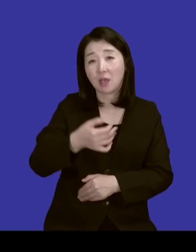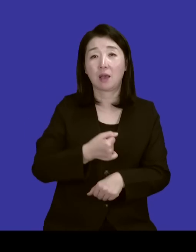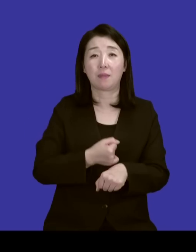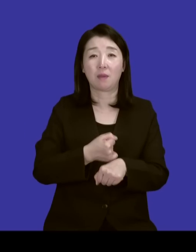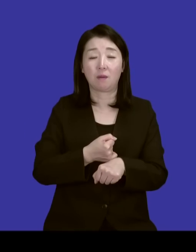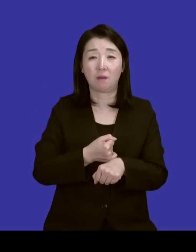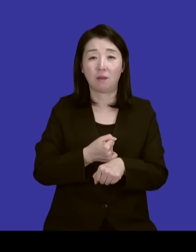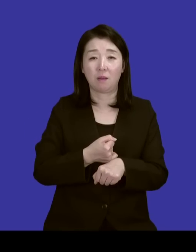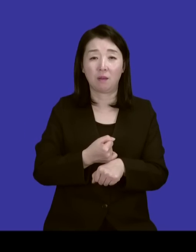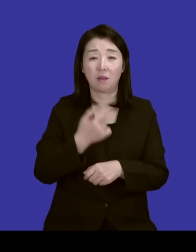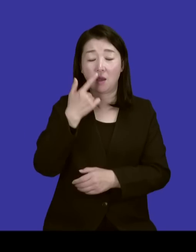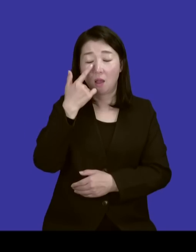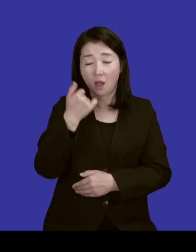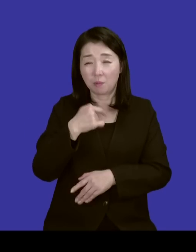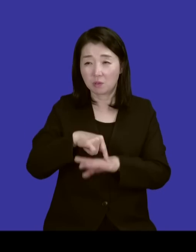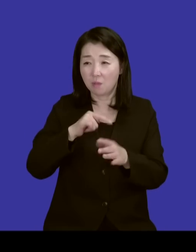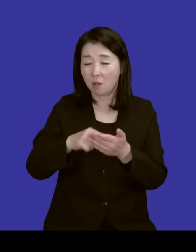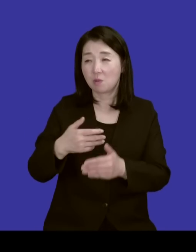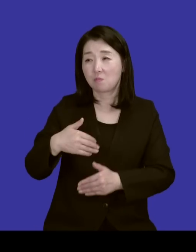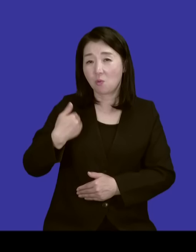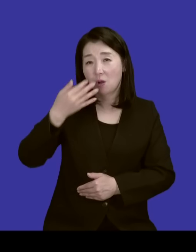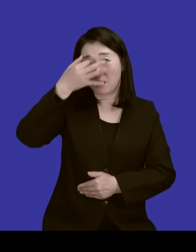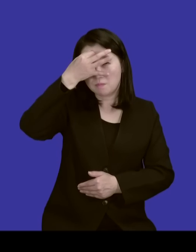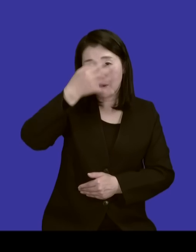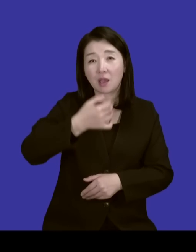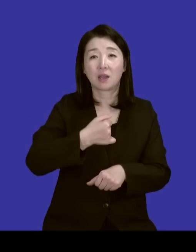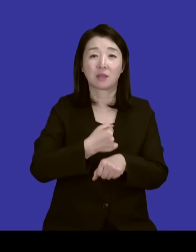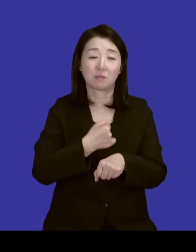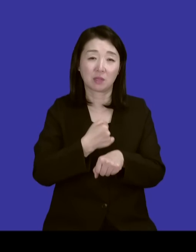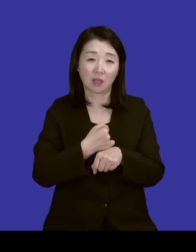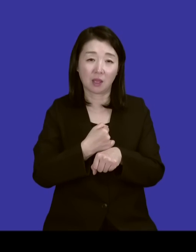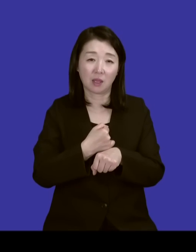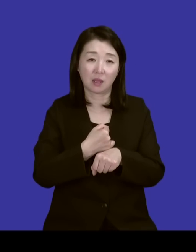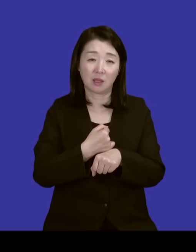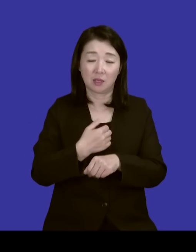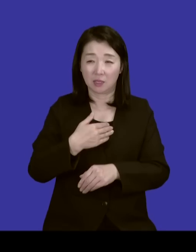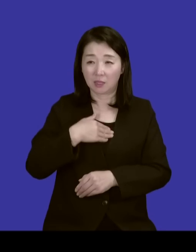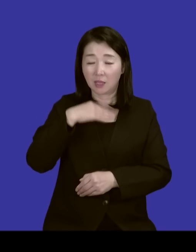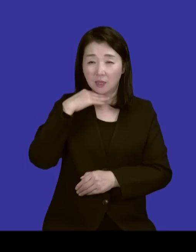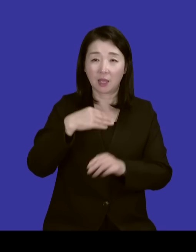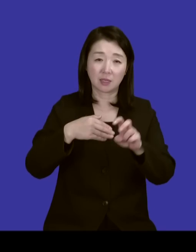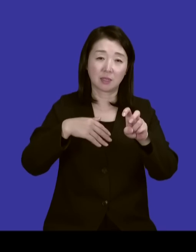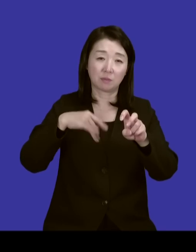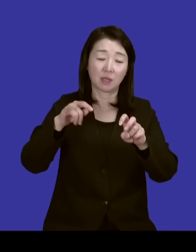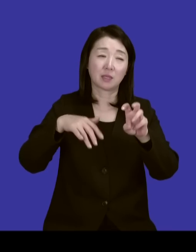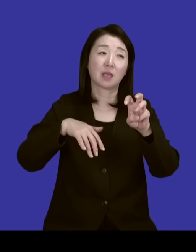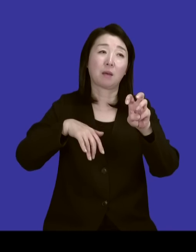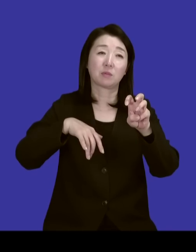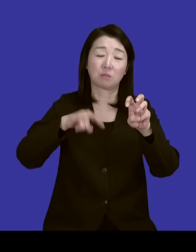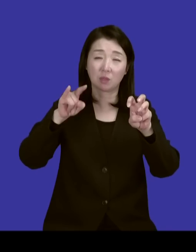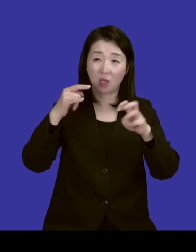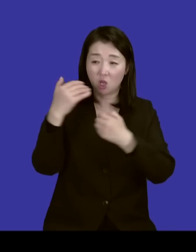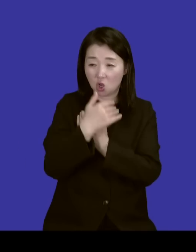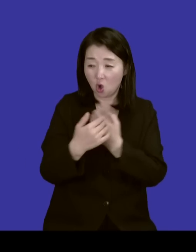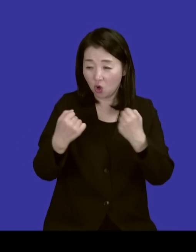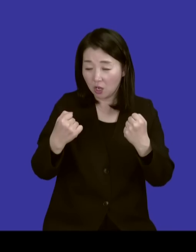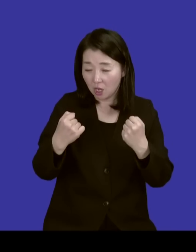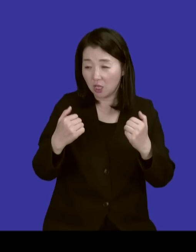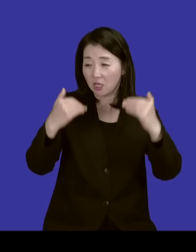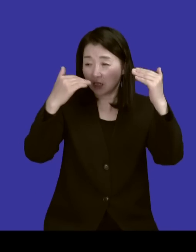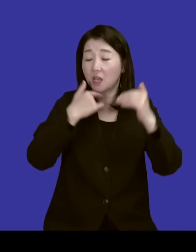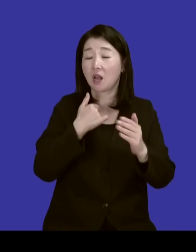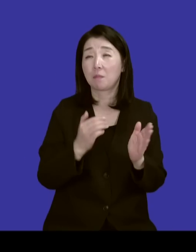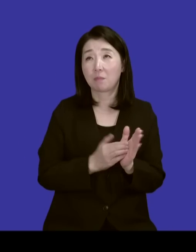아버지 그 마음을 몰라줘서 미안합니다. 나는 20대, 30대 호강하고 자랐는데 우리 아버지 20대,